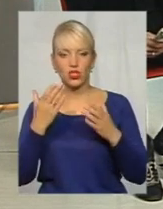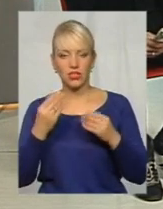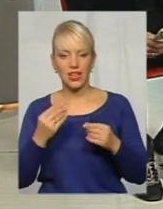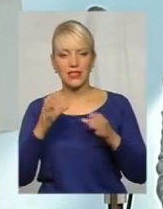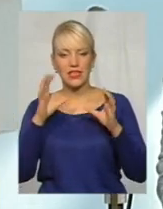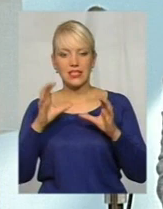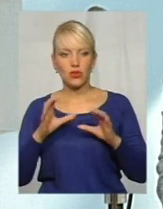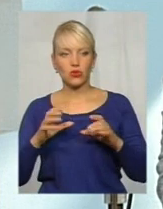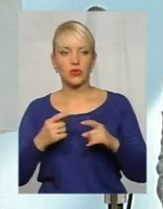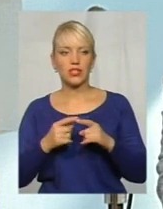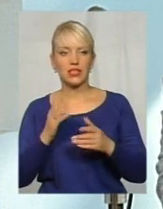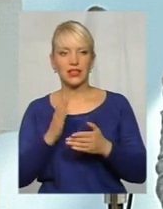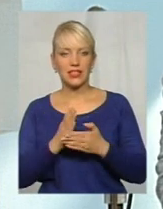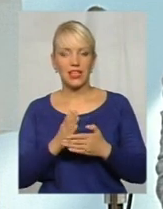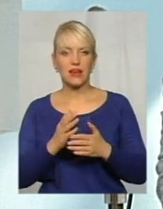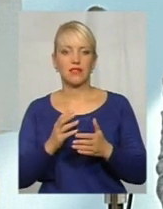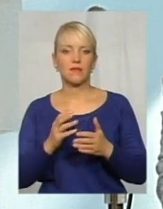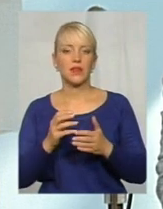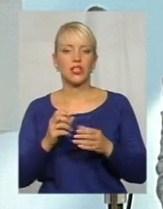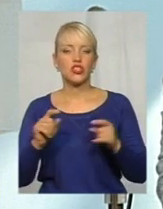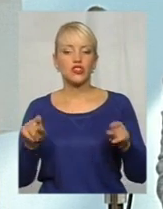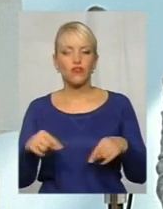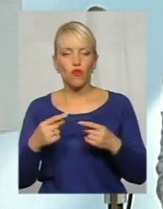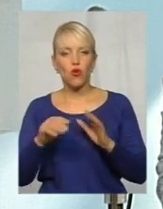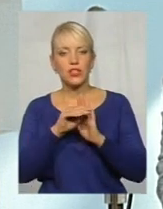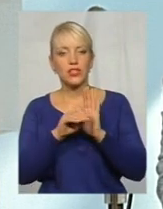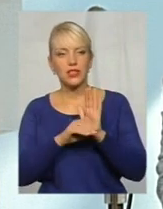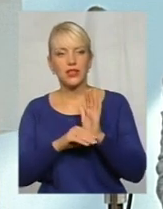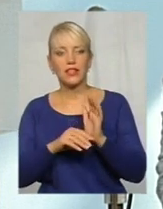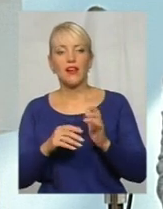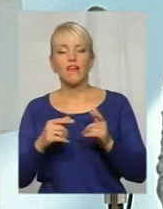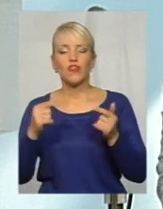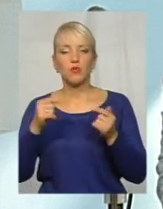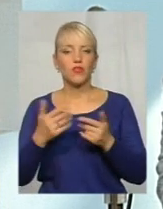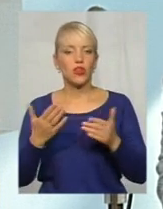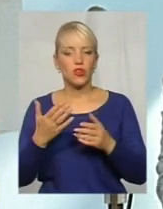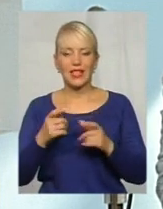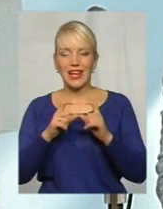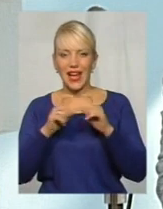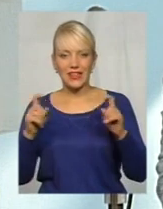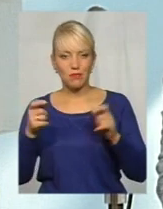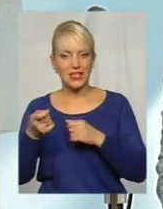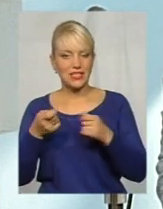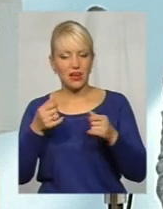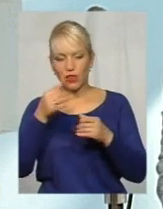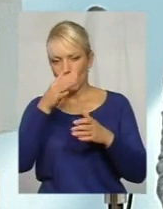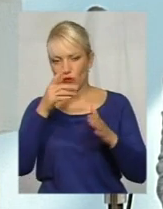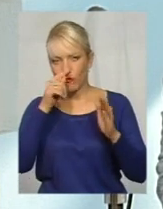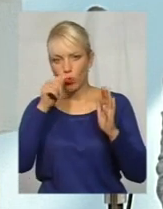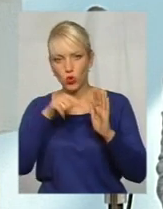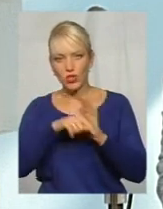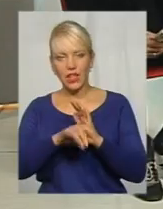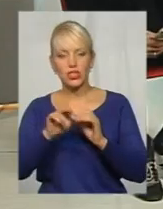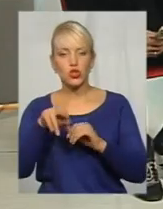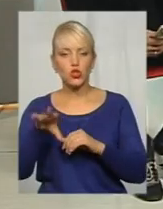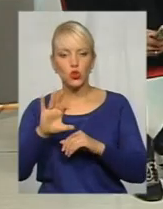алгоритм дій, відповідно до якого Красилівські адміністрації не мають права втручатися щодо розпорядження земельними